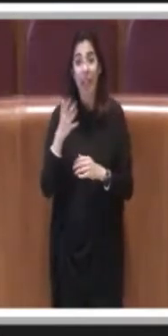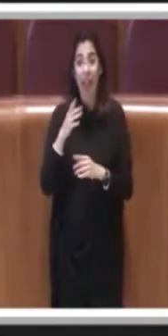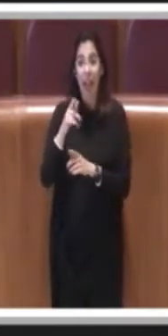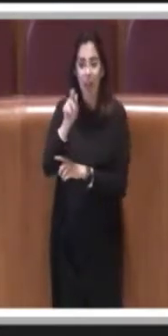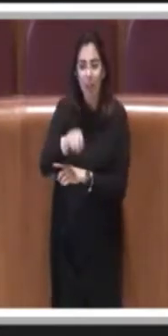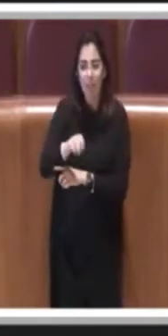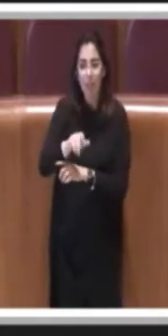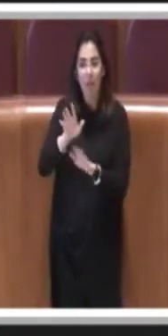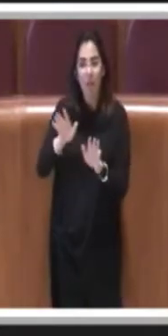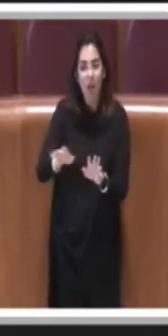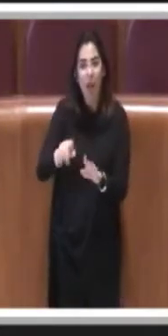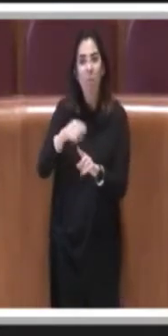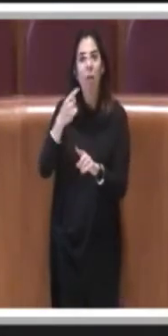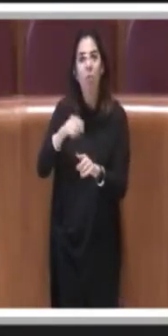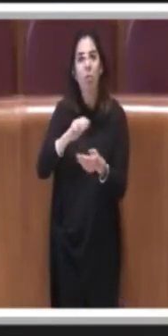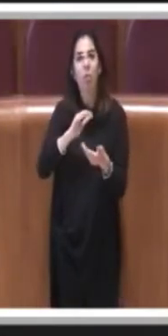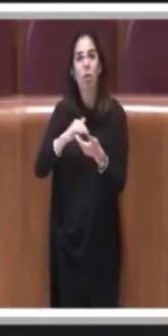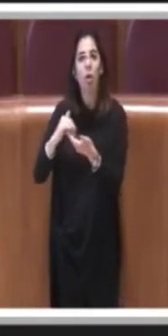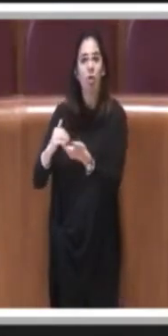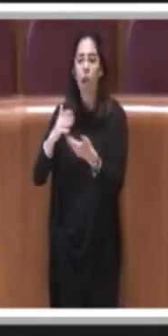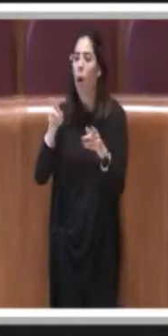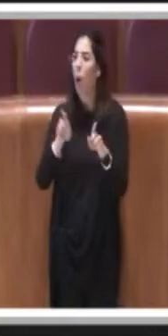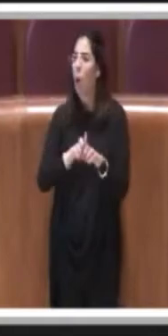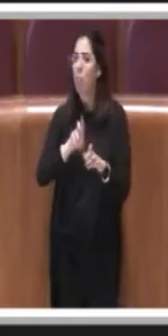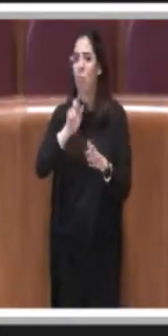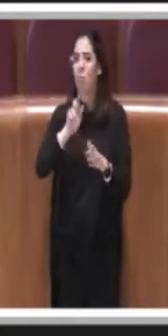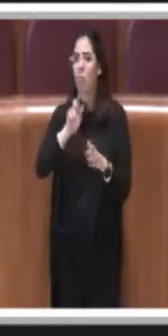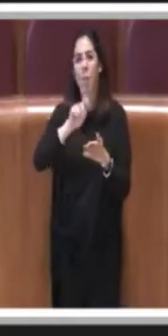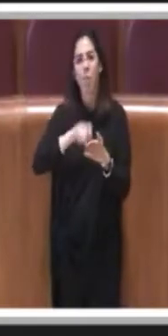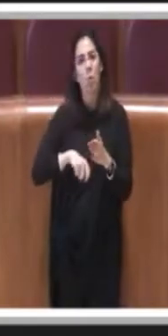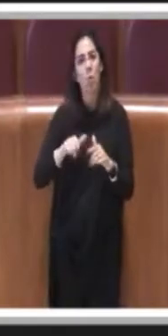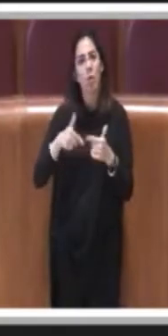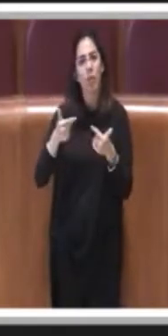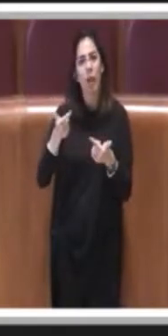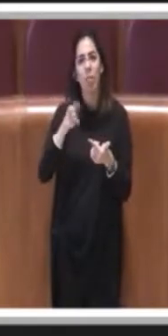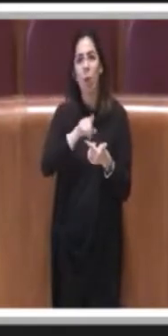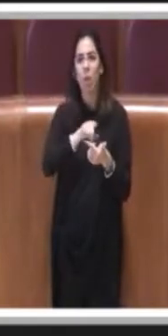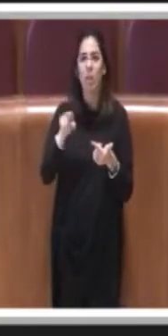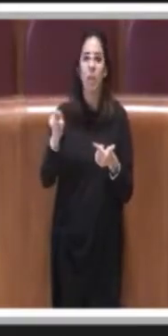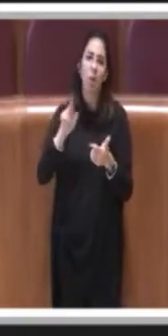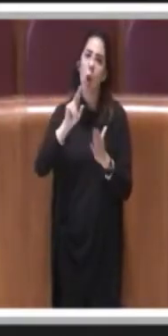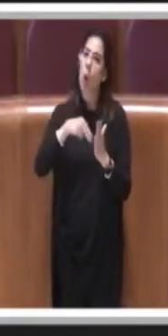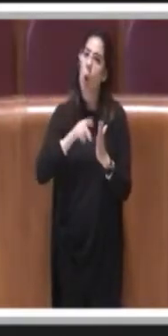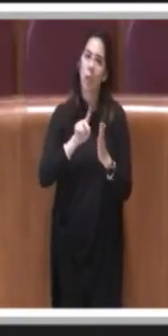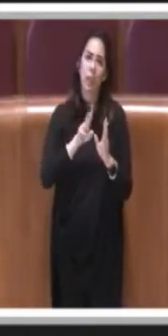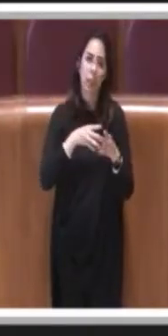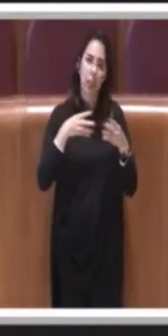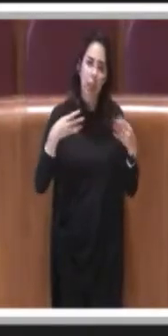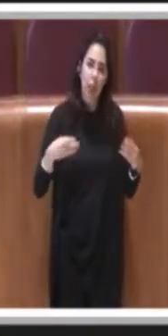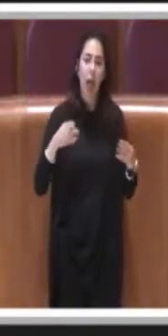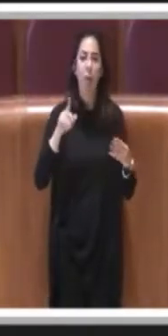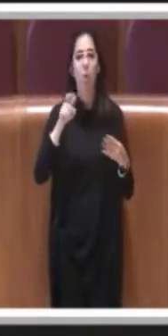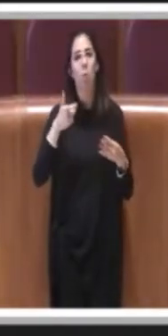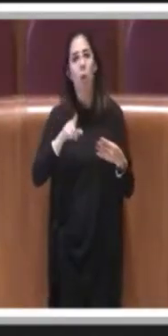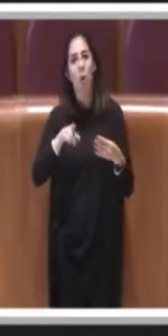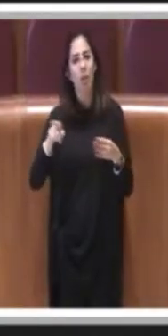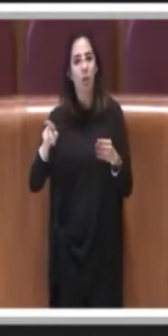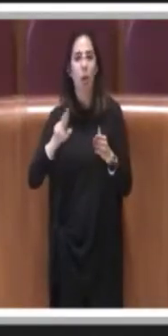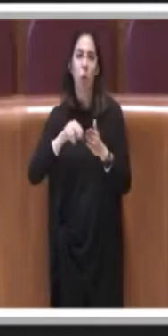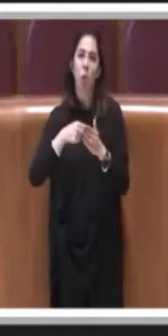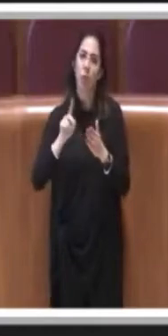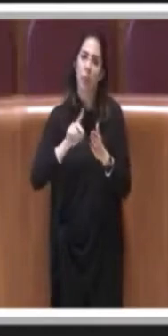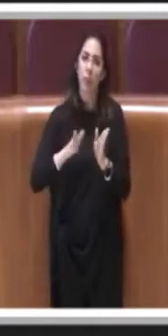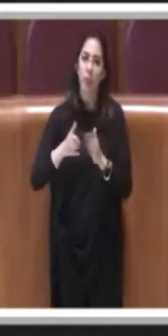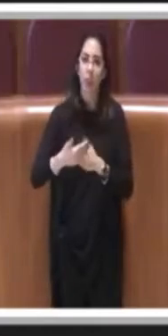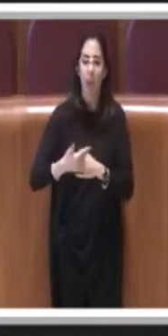vengono multati per non essere iscritti agli albi professionali a